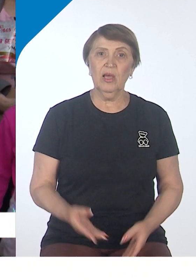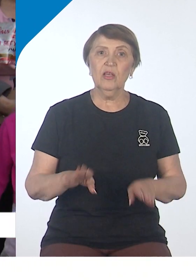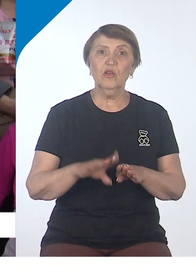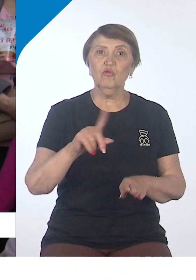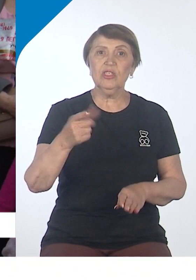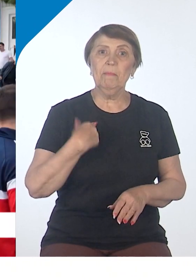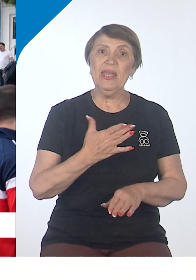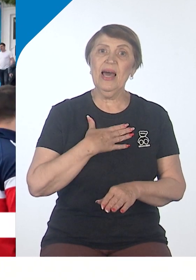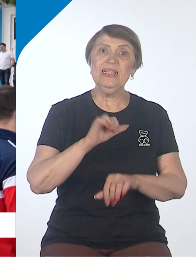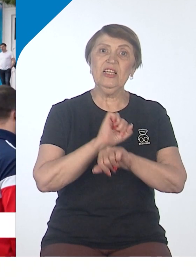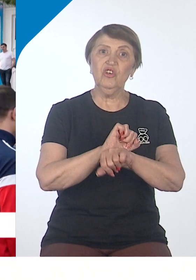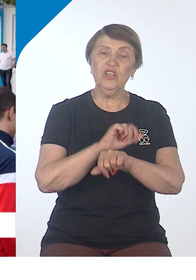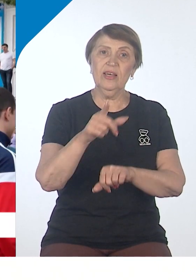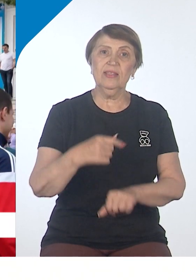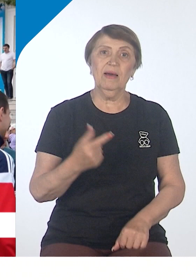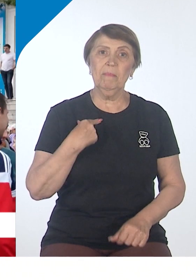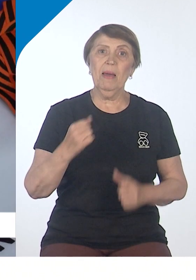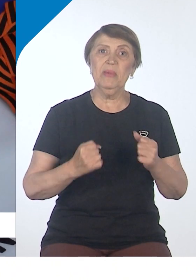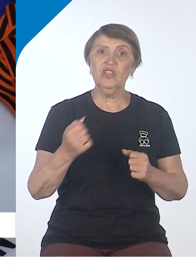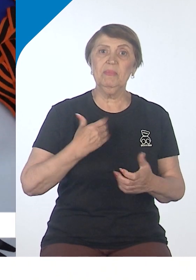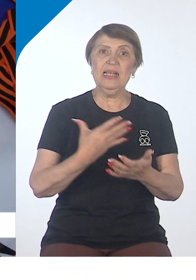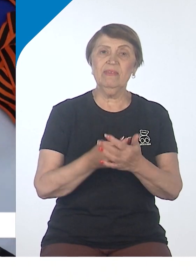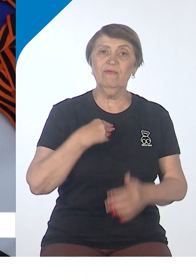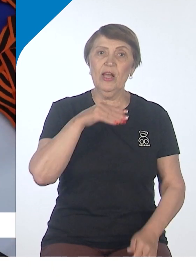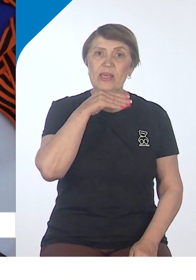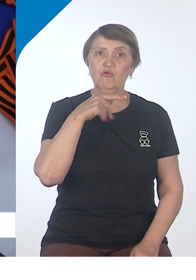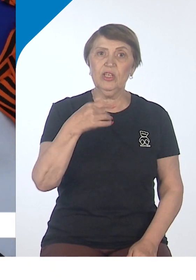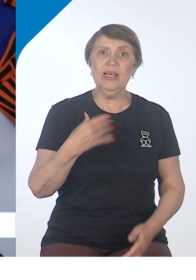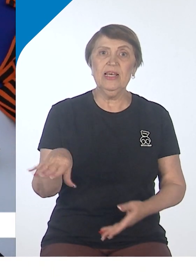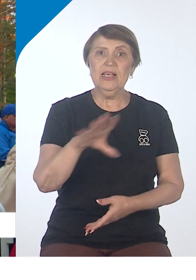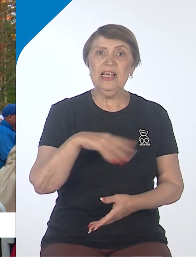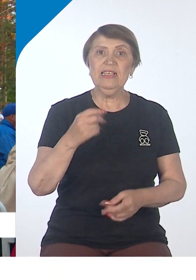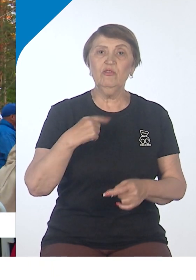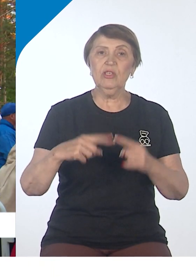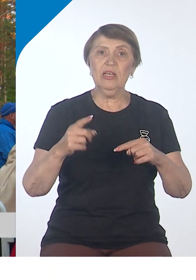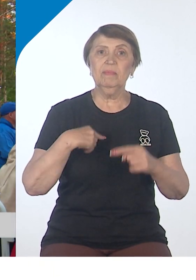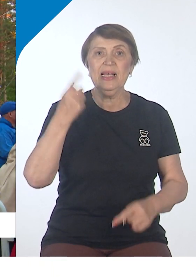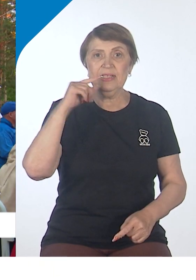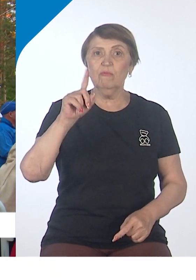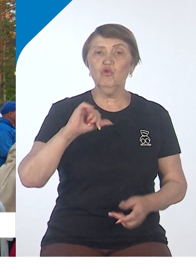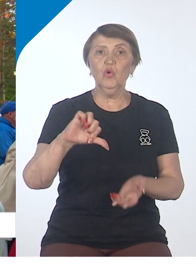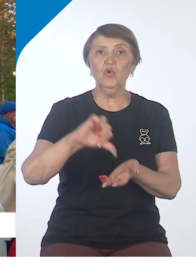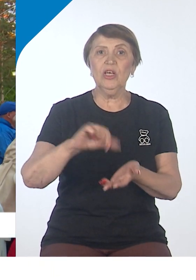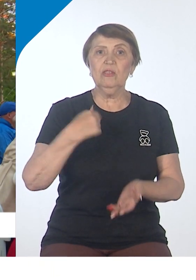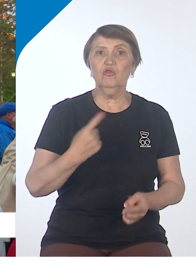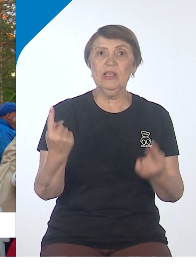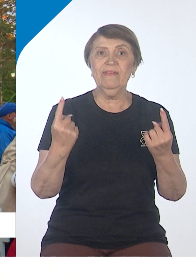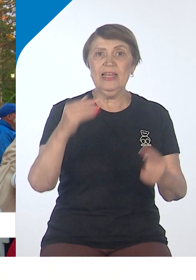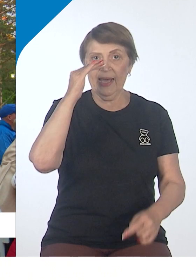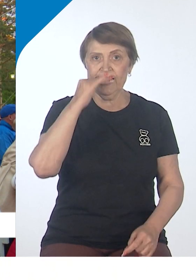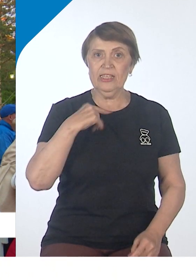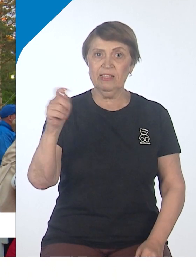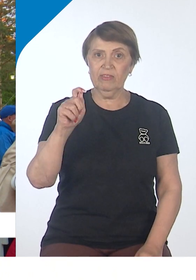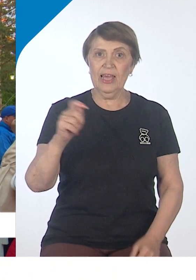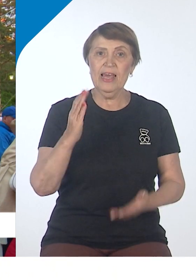она меня защищает. Мы бежим за деда и в том числе за всю страну. Мы знаем, что он участвовал в Великой Отечественной войне, погиб. Есть на